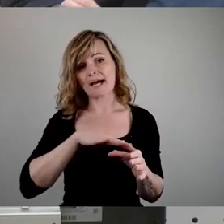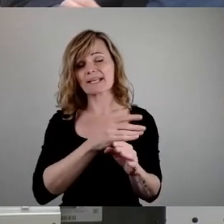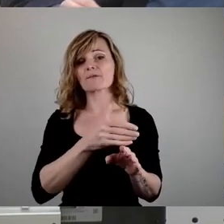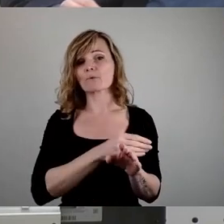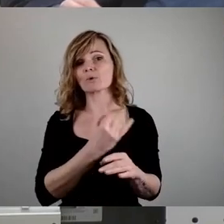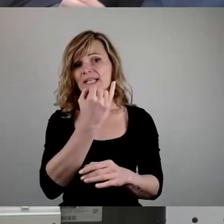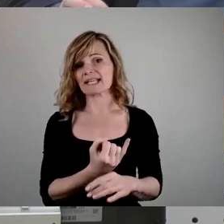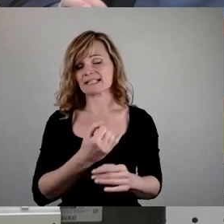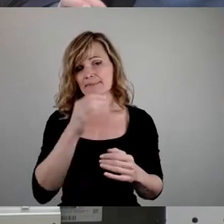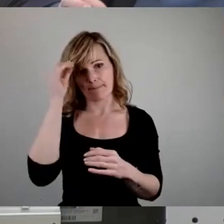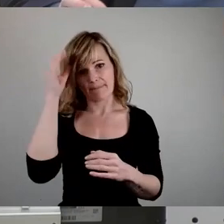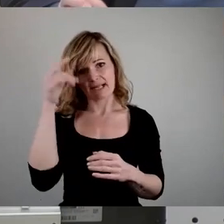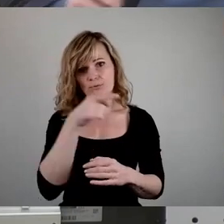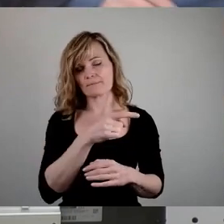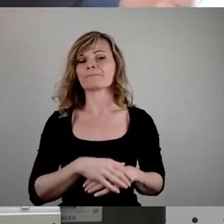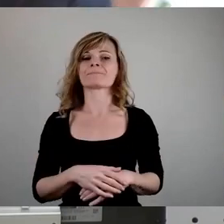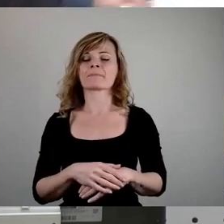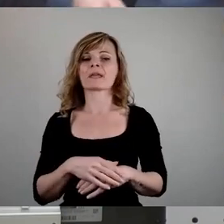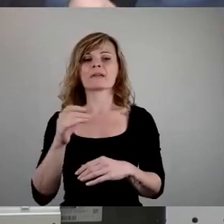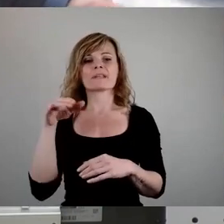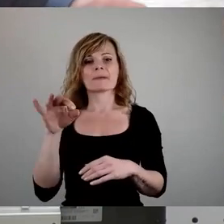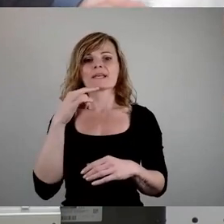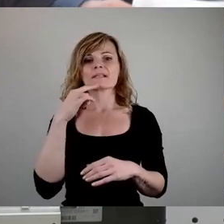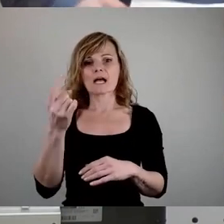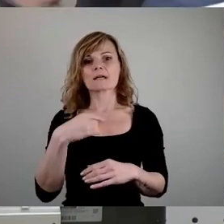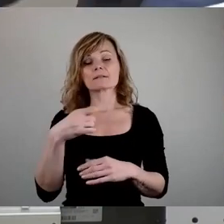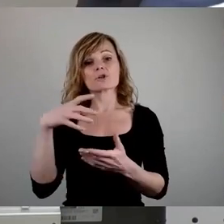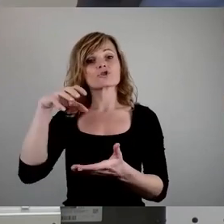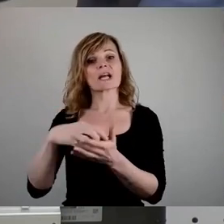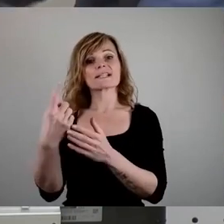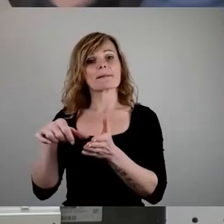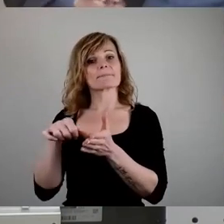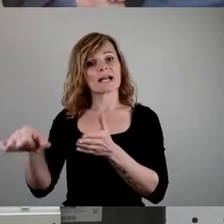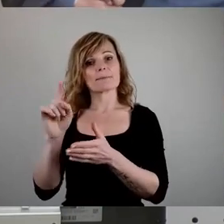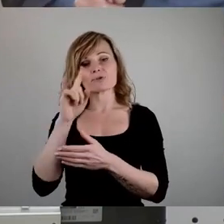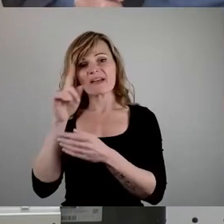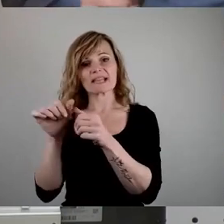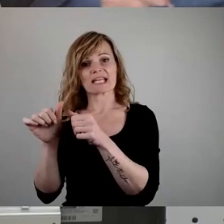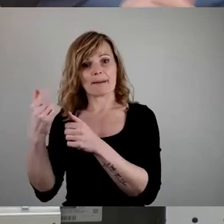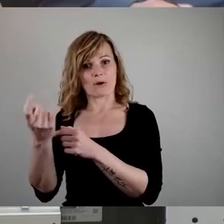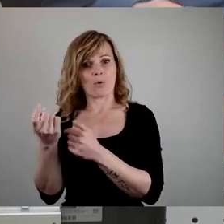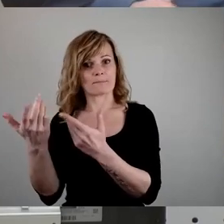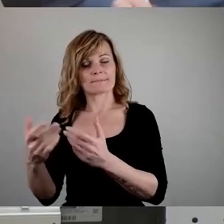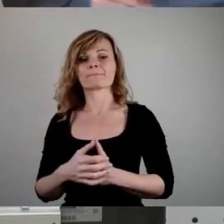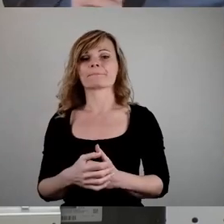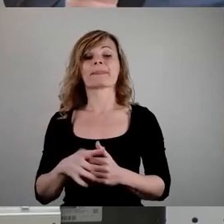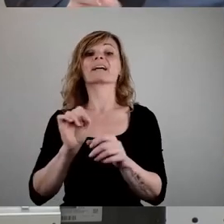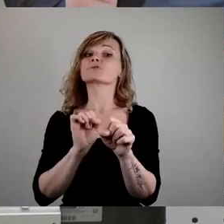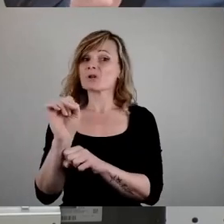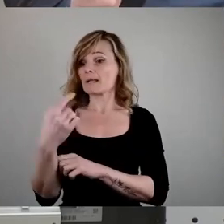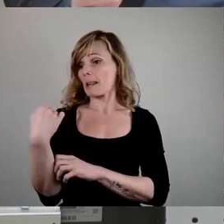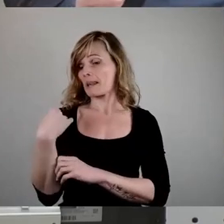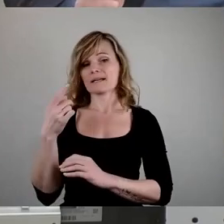Engpässe müssen von der Stadt getragen werden. Nun ist es trotzdem im September letzten Jahres zu einer Beitragserhöhung